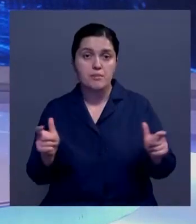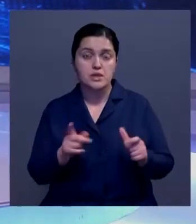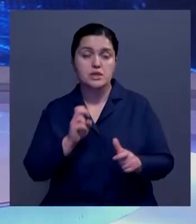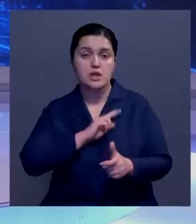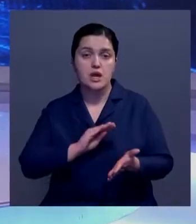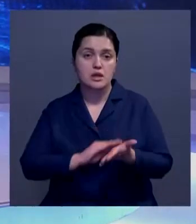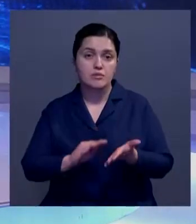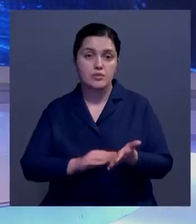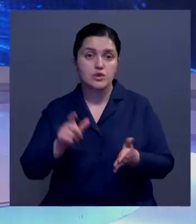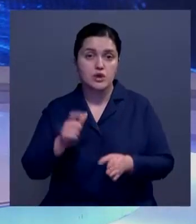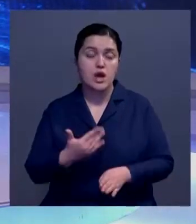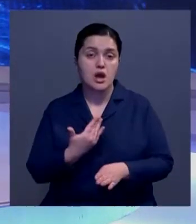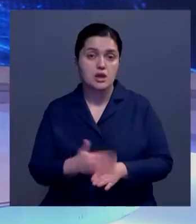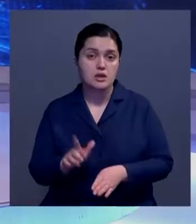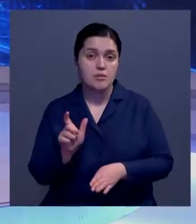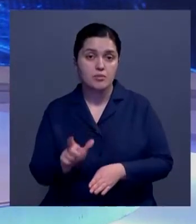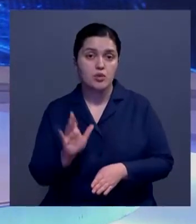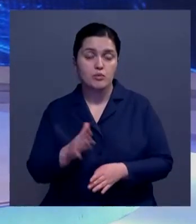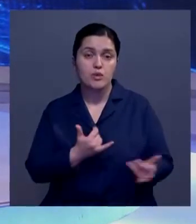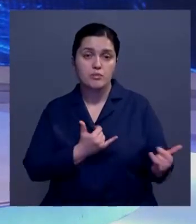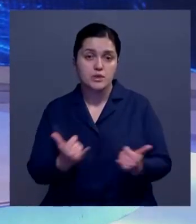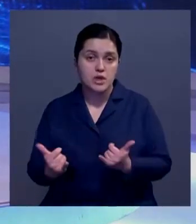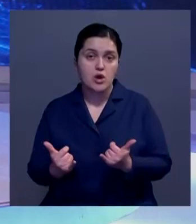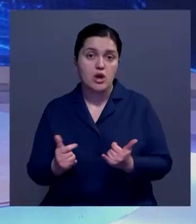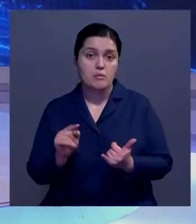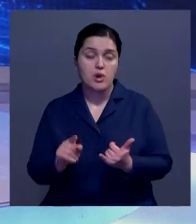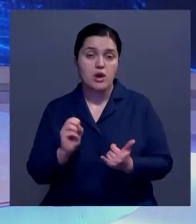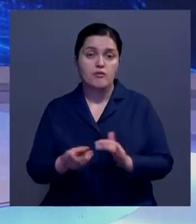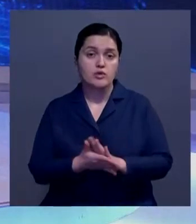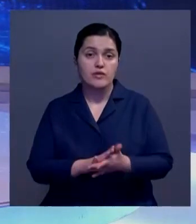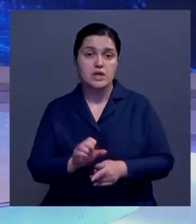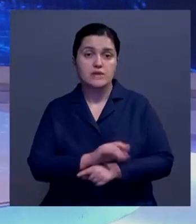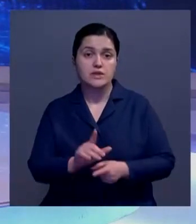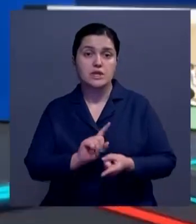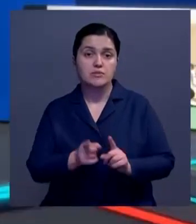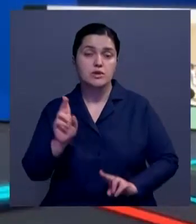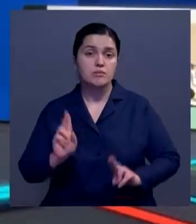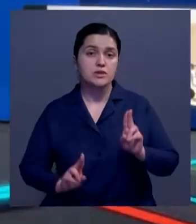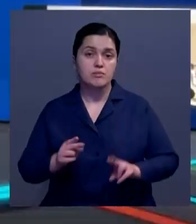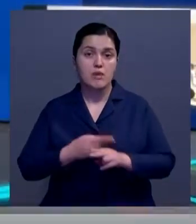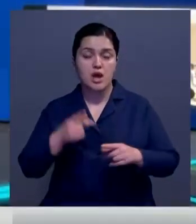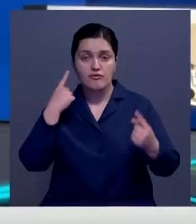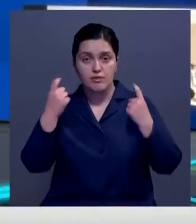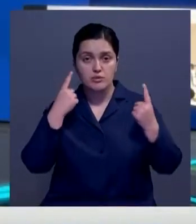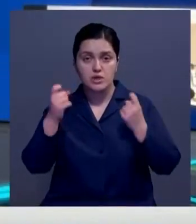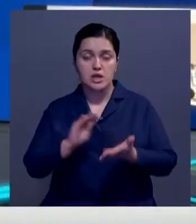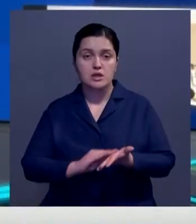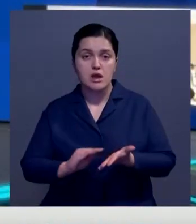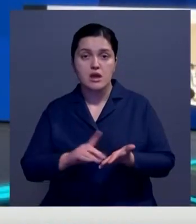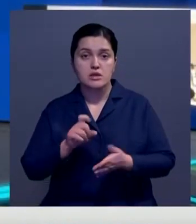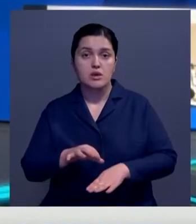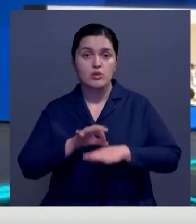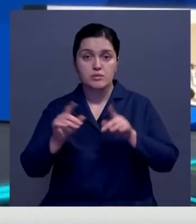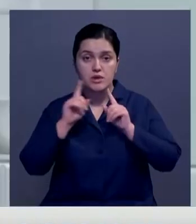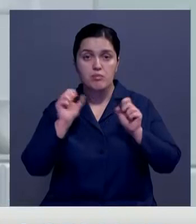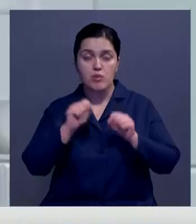пандемии на работу журналистов. Отдельный блок будет посвящен тому, как в условиях коронавируса изменился принцип действий информационных редакций.